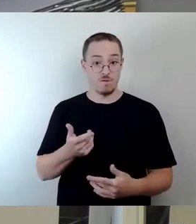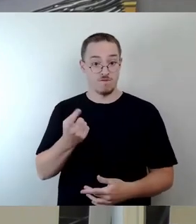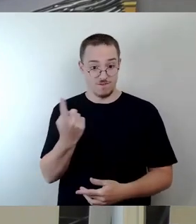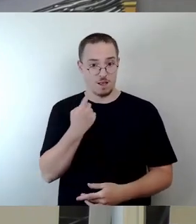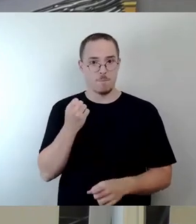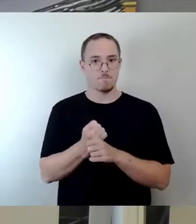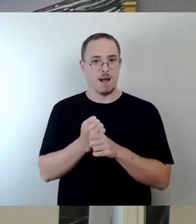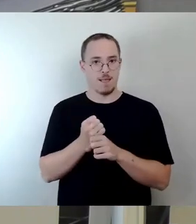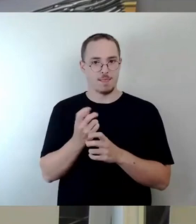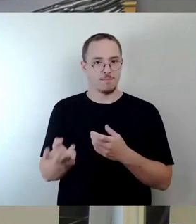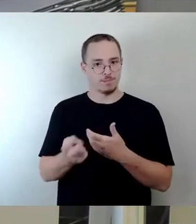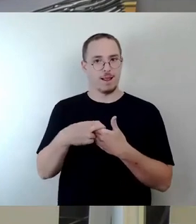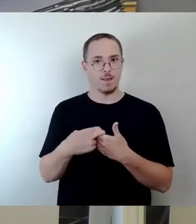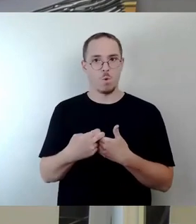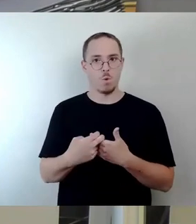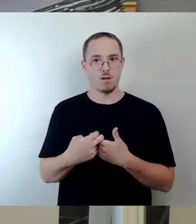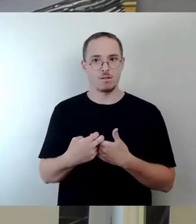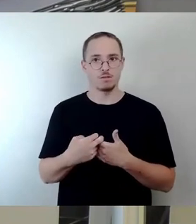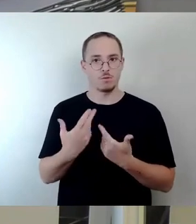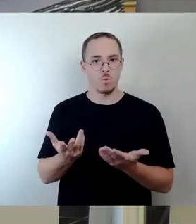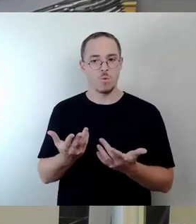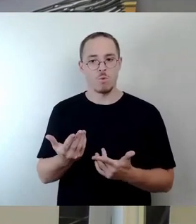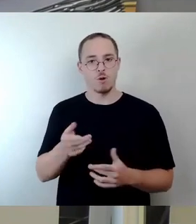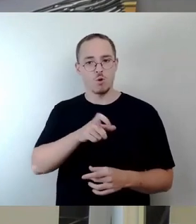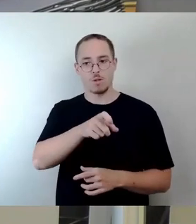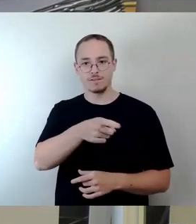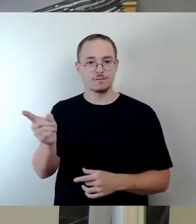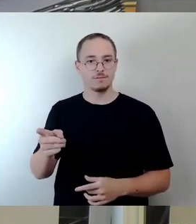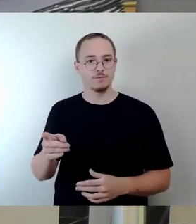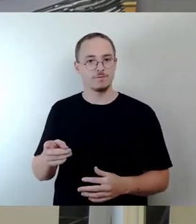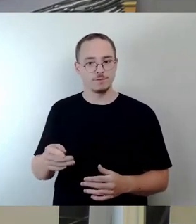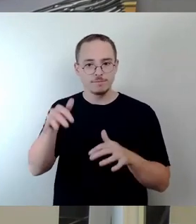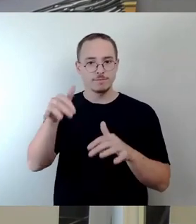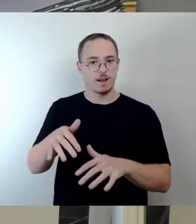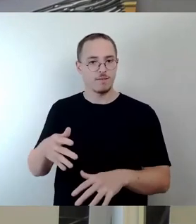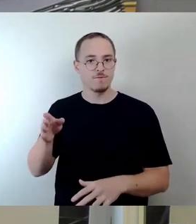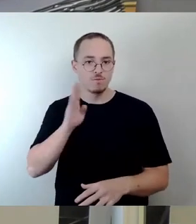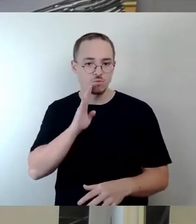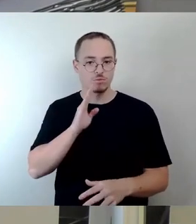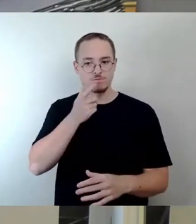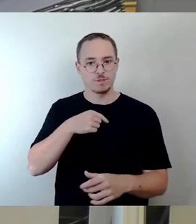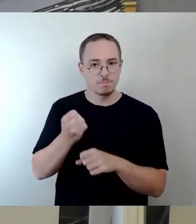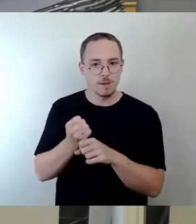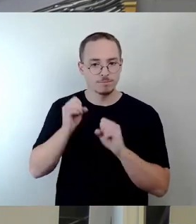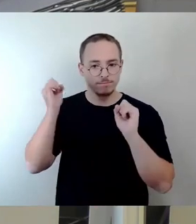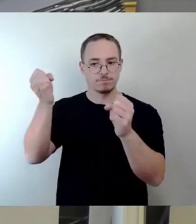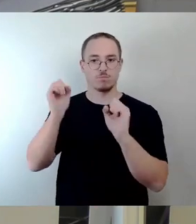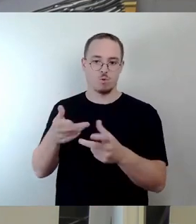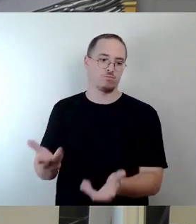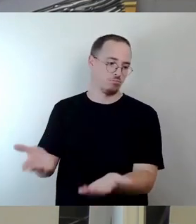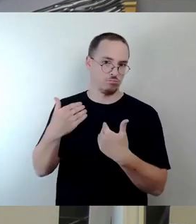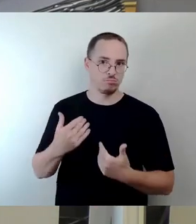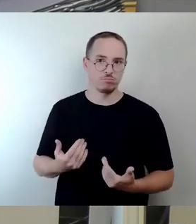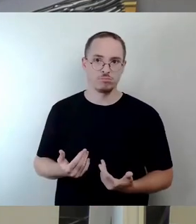ist. Wir machen Beteiligung. Wir nehmen die Leute, die vor Ort damit zu tun haben, mit. Es gibt zur Luisenstraße, ich habe es gesagt, wir haben zur